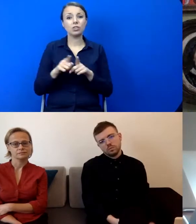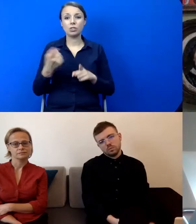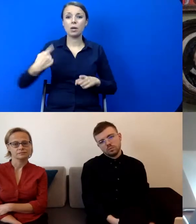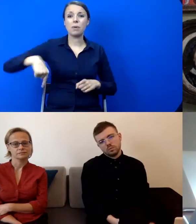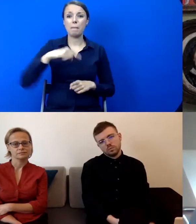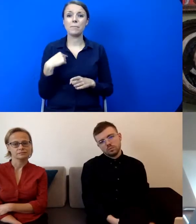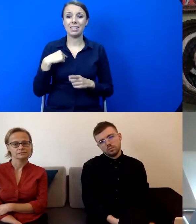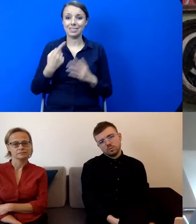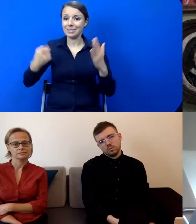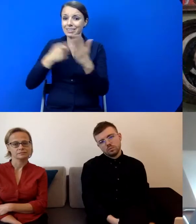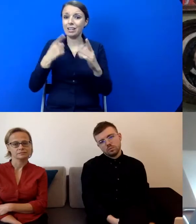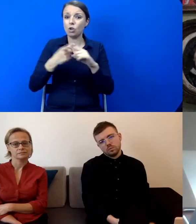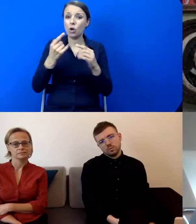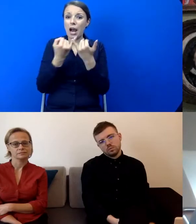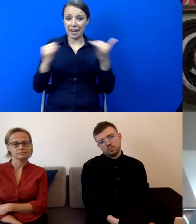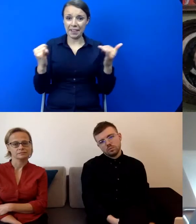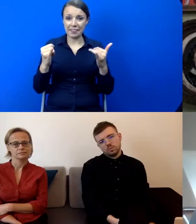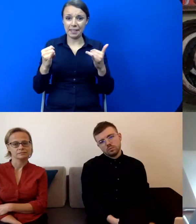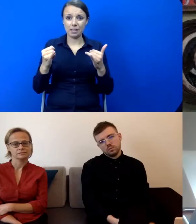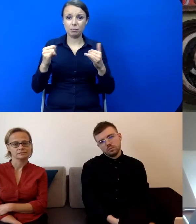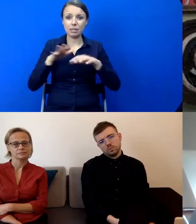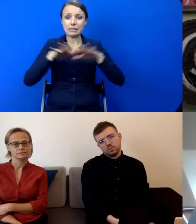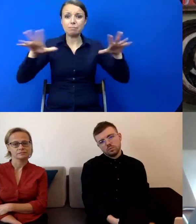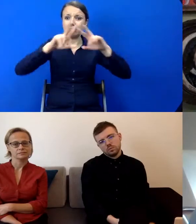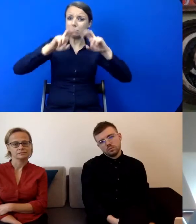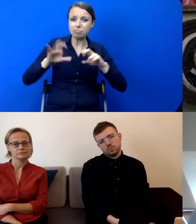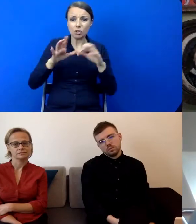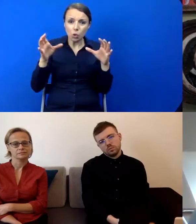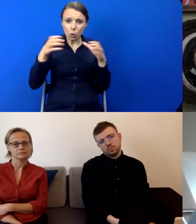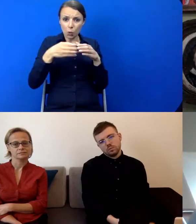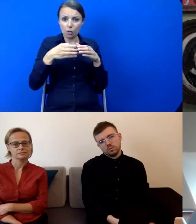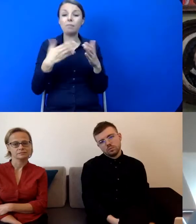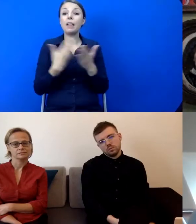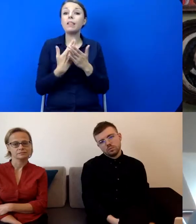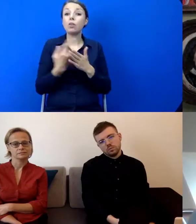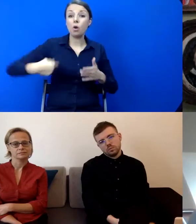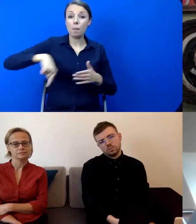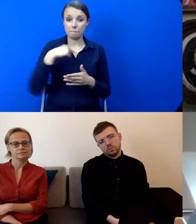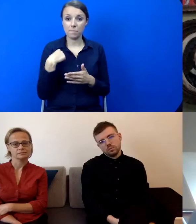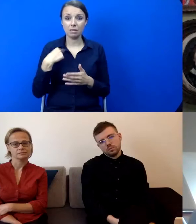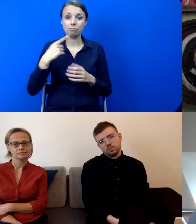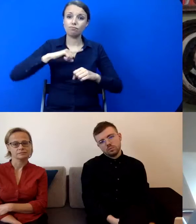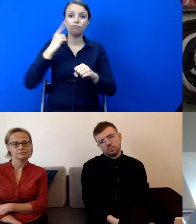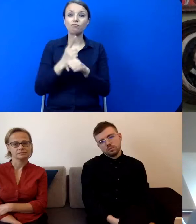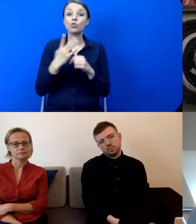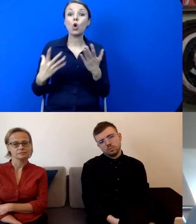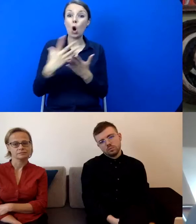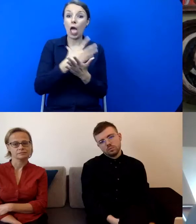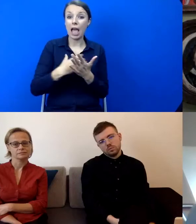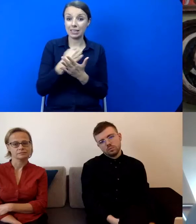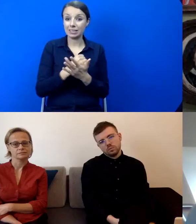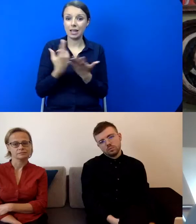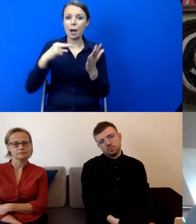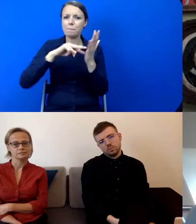mniejsza. Więc jakby taka linia, którą przejęliśmy do budowania kolekcji, o tyle jest istotna,